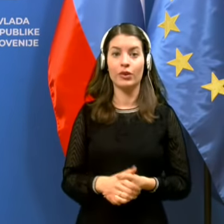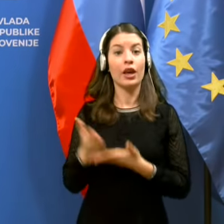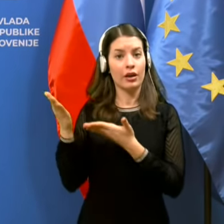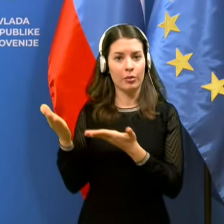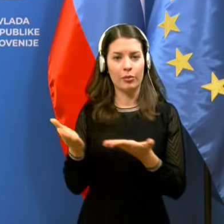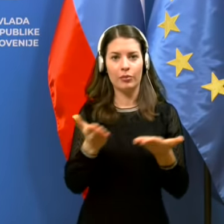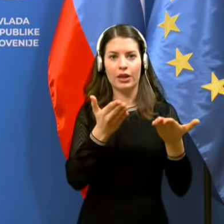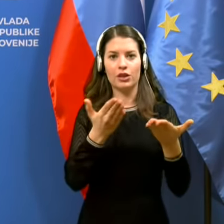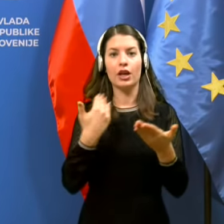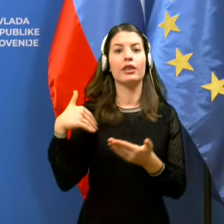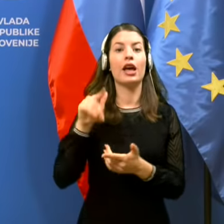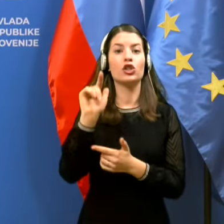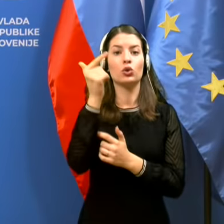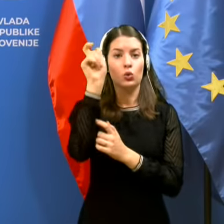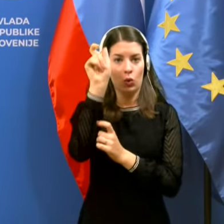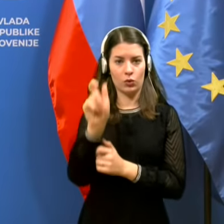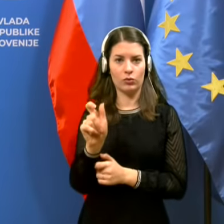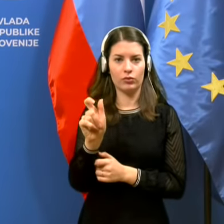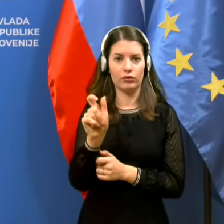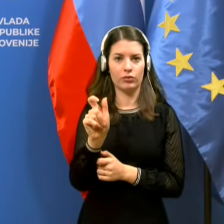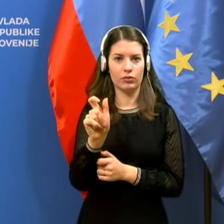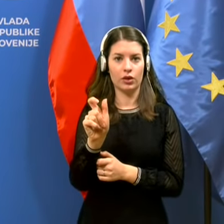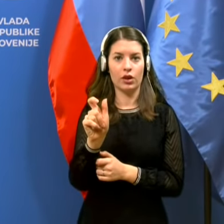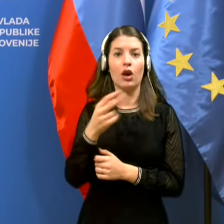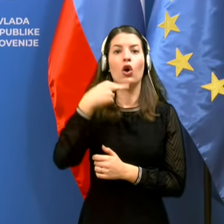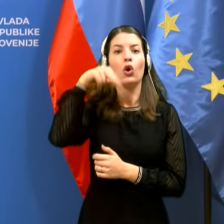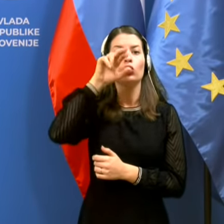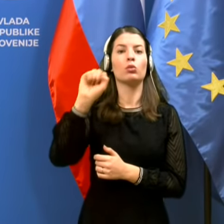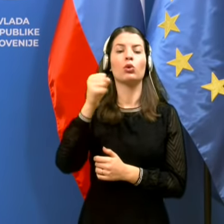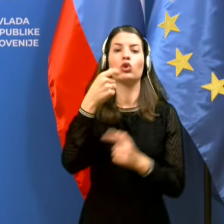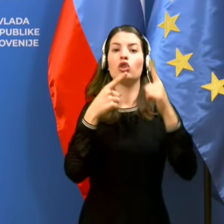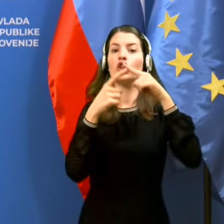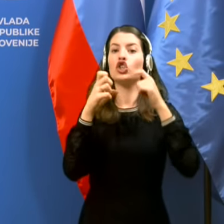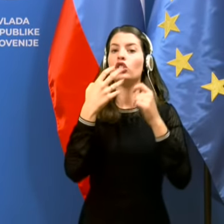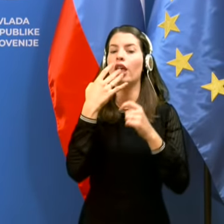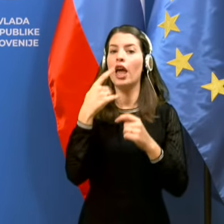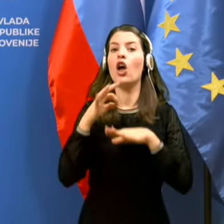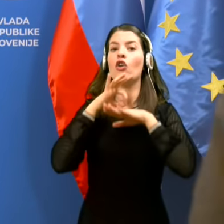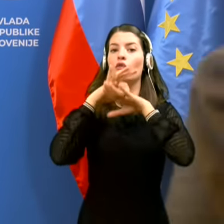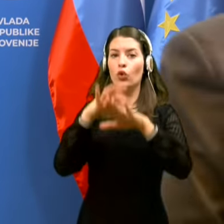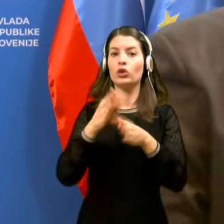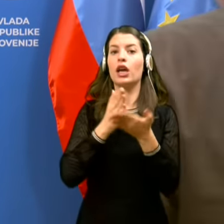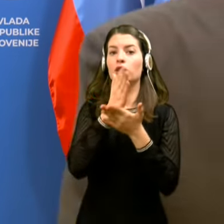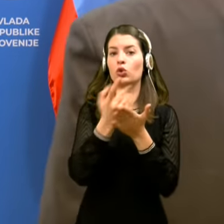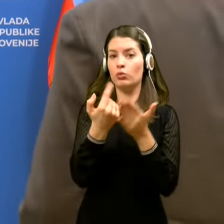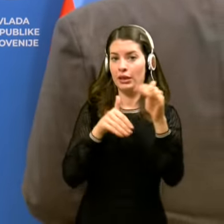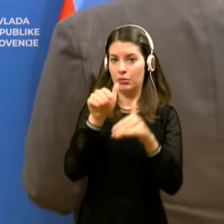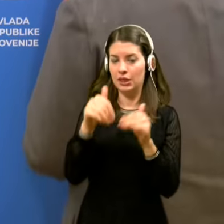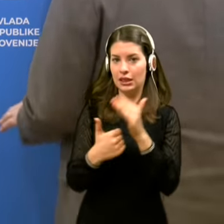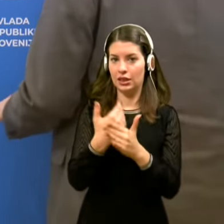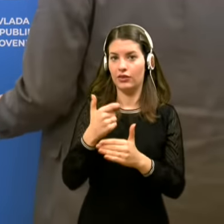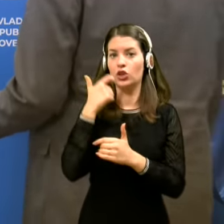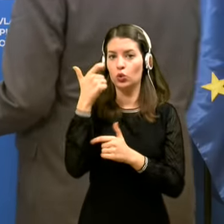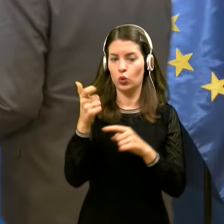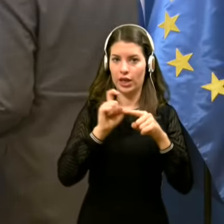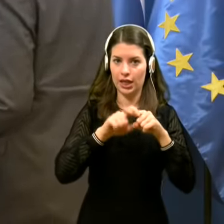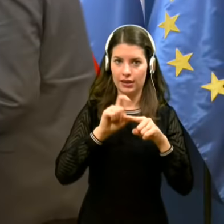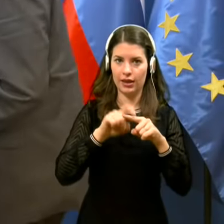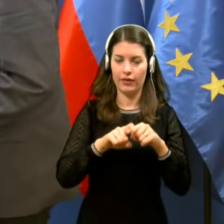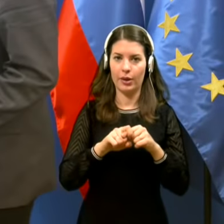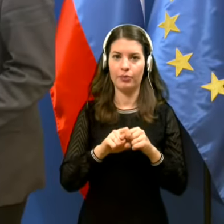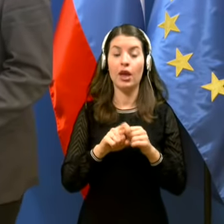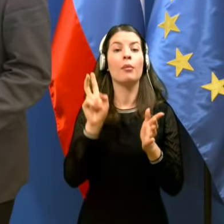odr pa sedaj vabim našega drugega gosta, gospoda Andreja Štera, vodijo konzularne službe iz Ministrstva za zunanje zadeve.